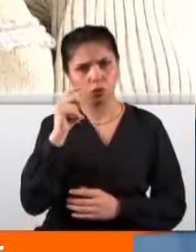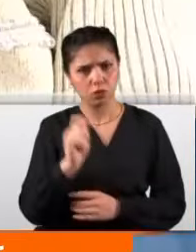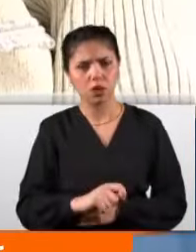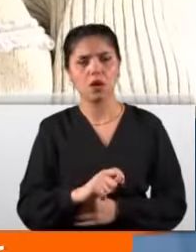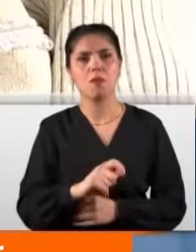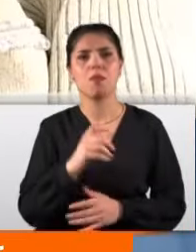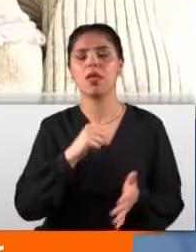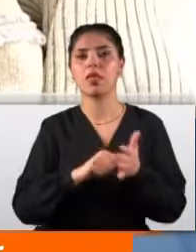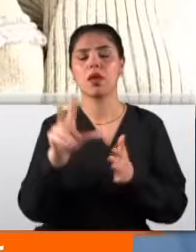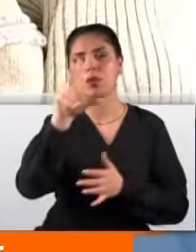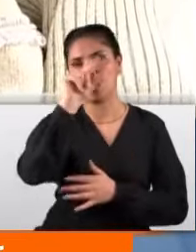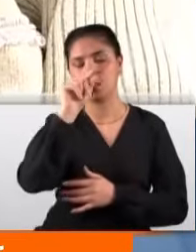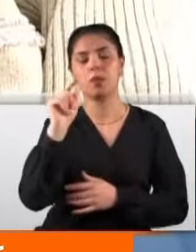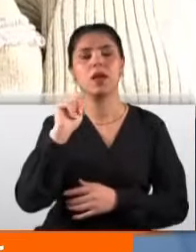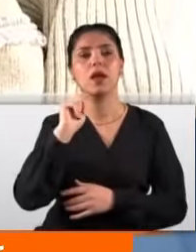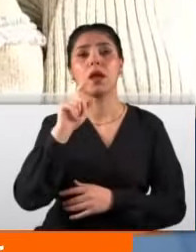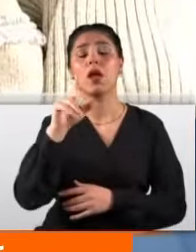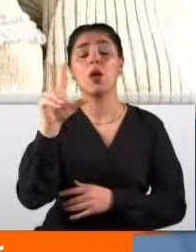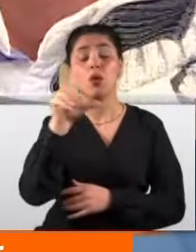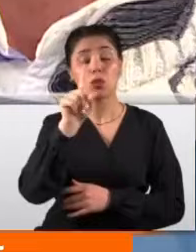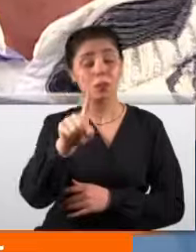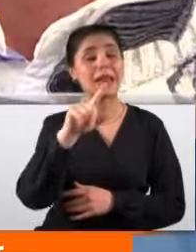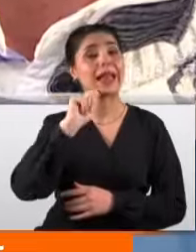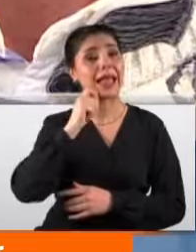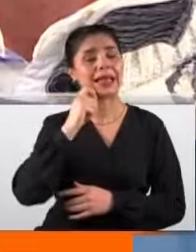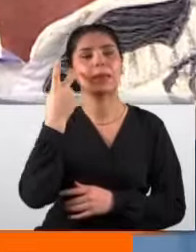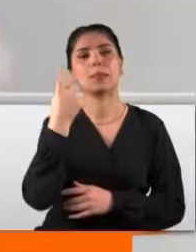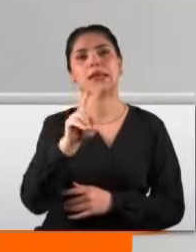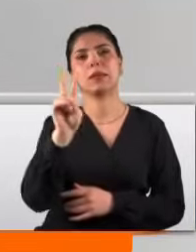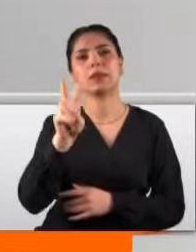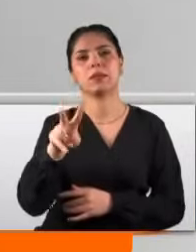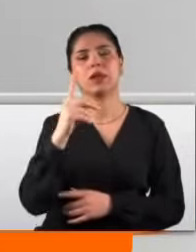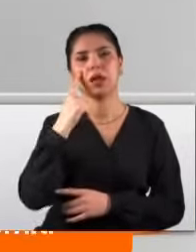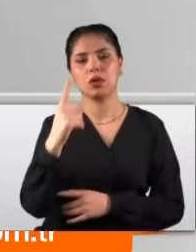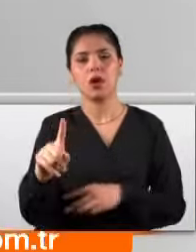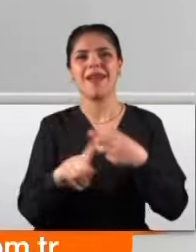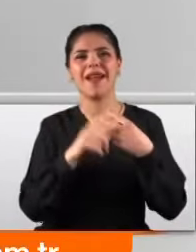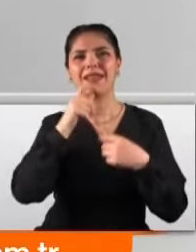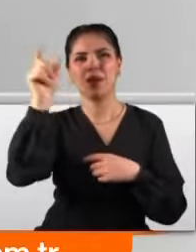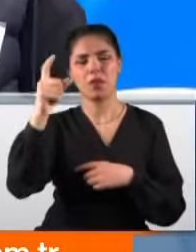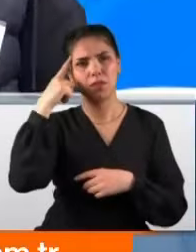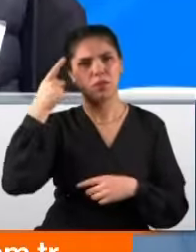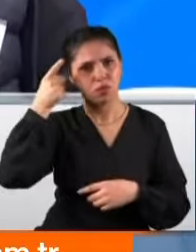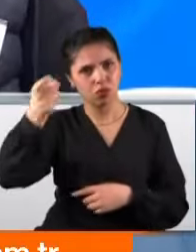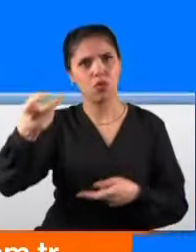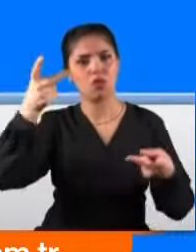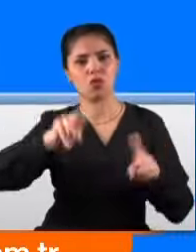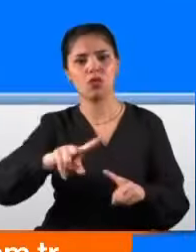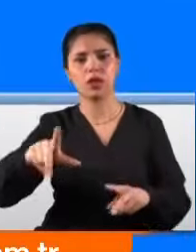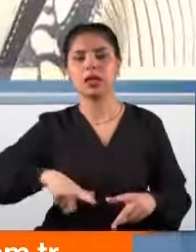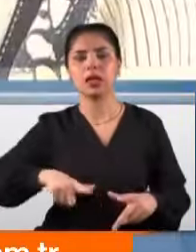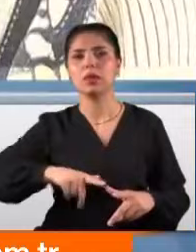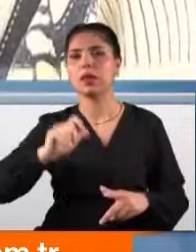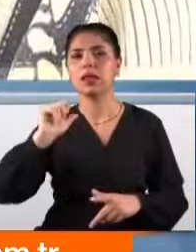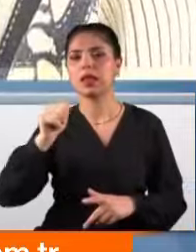Tarih 31 Ekim 2022'ydi. 37 yaşındaki Erdem Kaynak başından vurularak öldürüldü. Hangi gün gittiniz İzmir'e? Tam